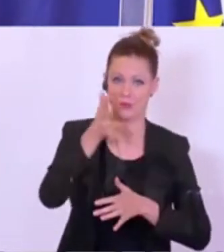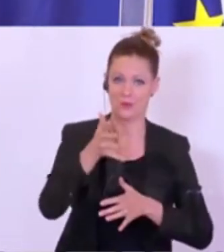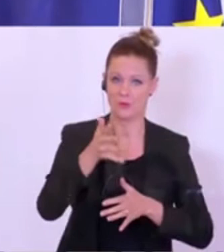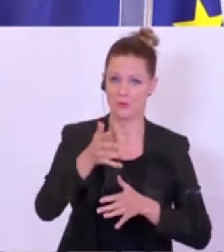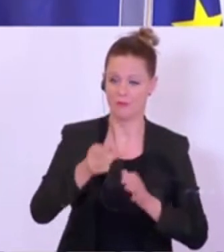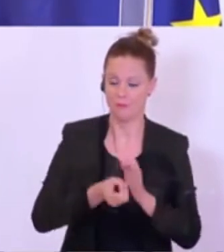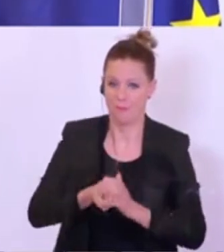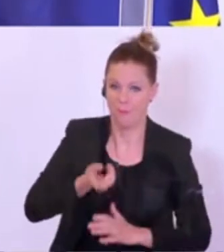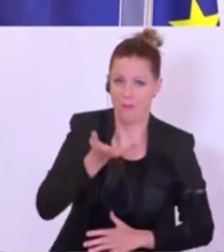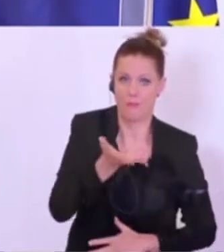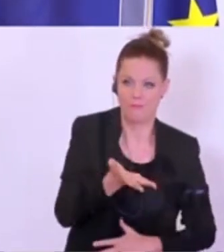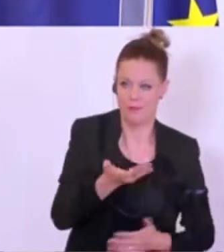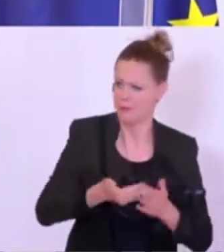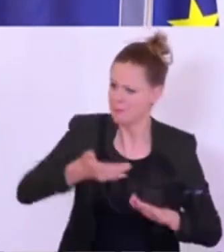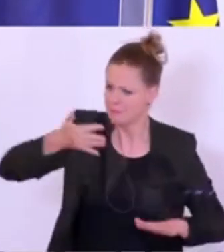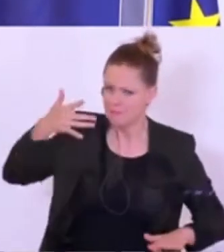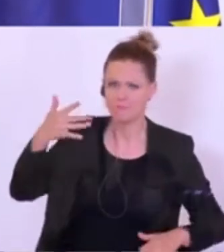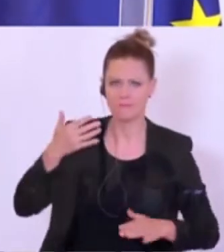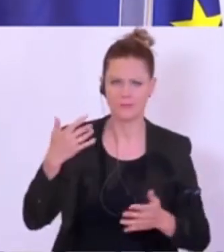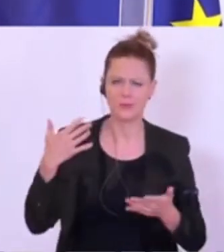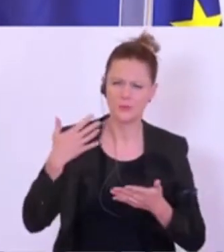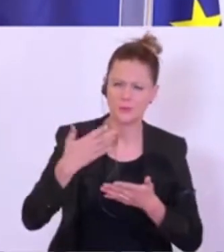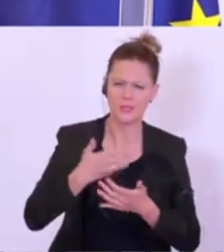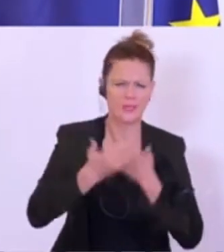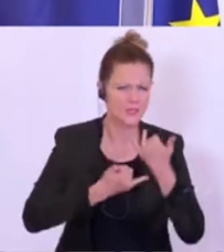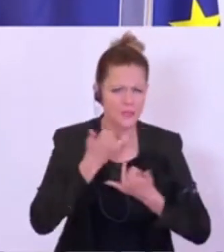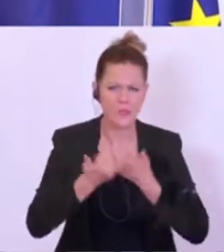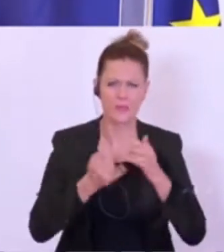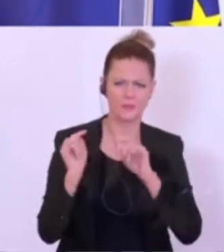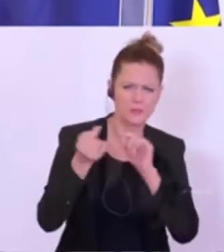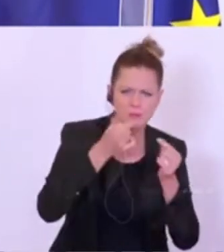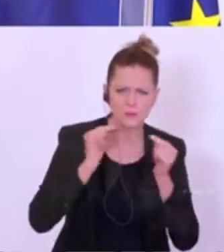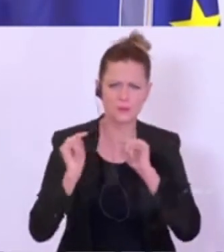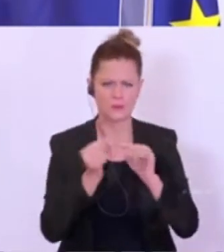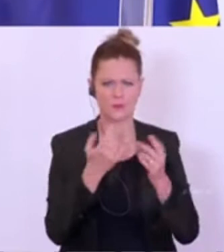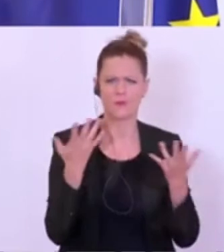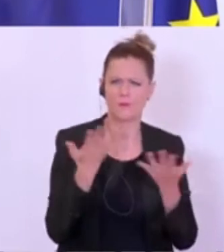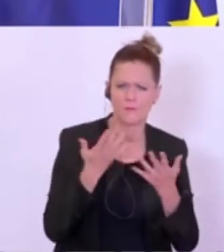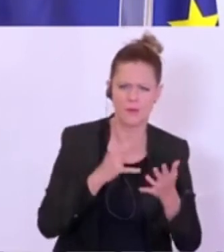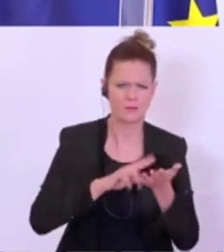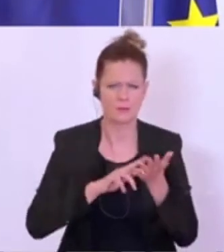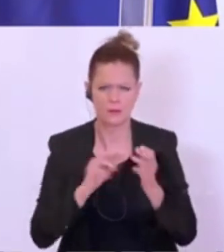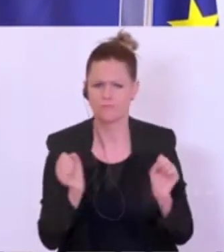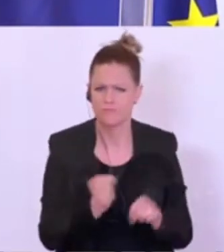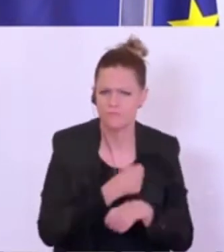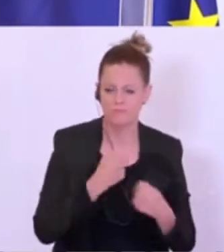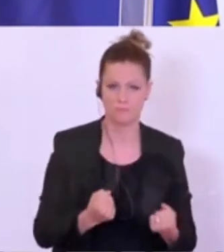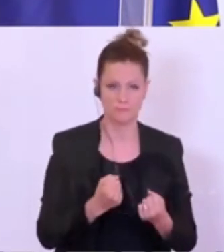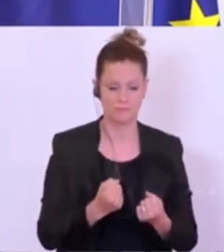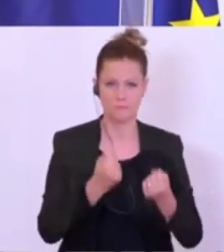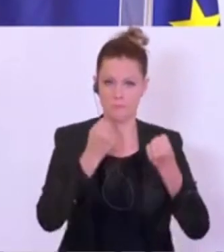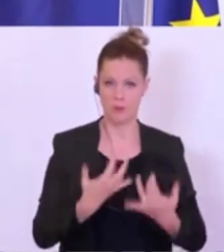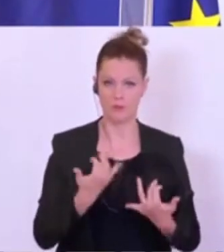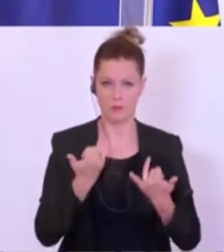wurde oft jahrelang darüber diskutiert, was alles digital nicht geht. Und plötzlich, von einem Tag auf den anderen,